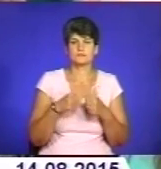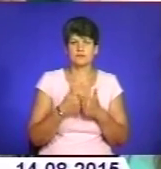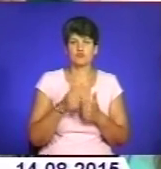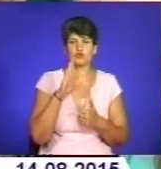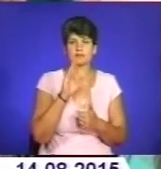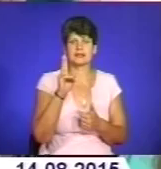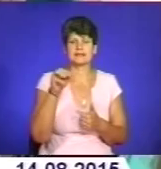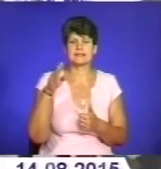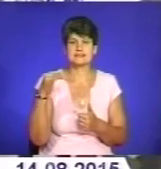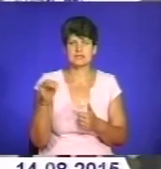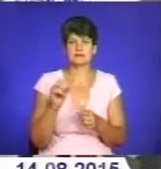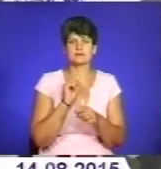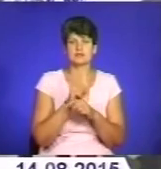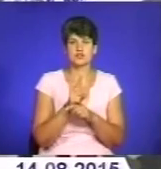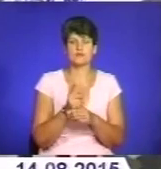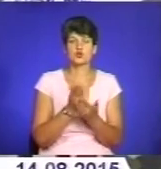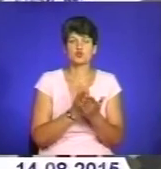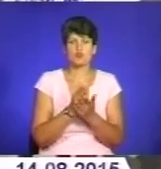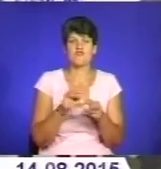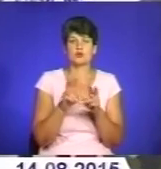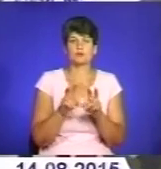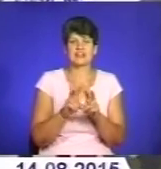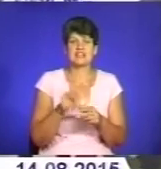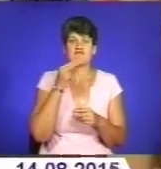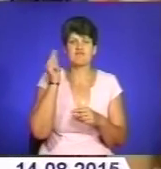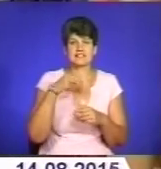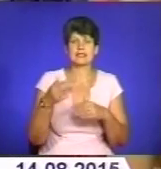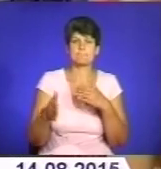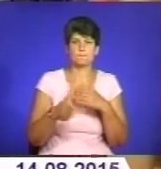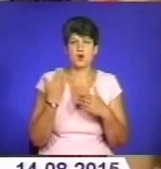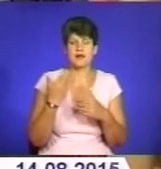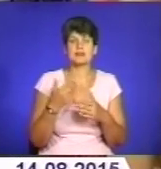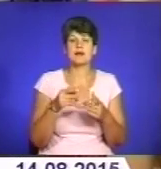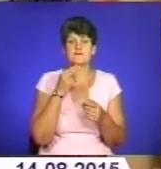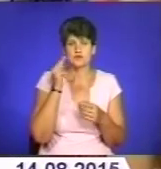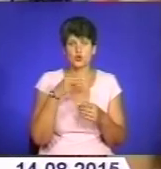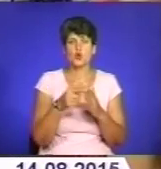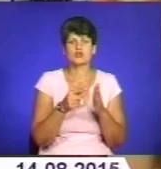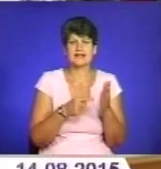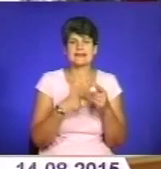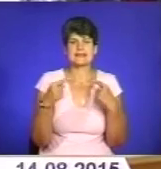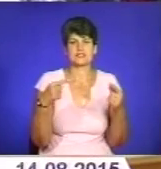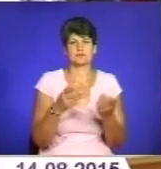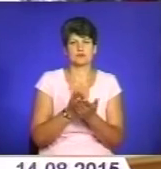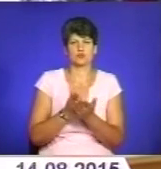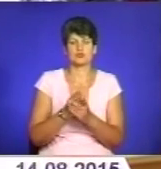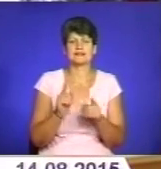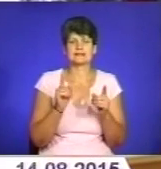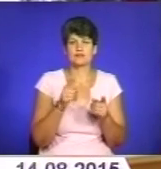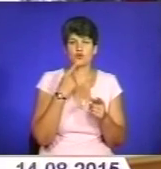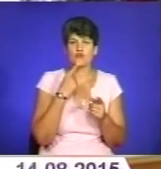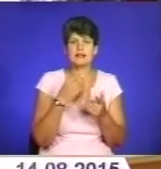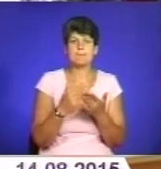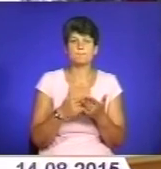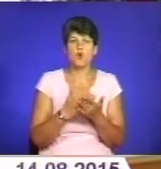Каже, призначив службове розслідування, винних покарає, але про вину розділяє з іншими службами, навіть натякає на